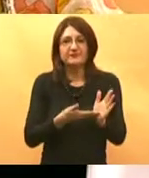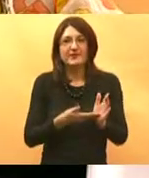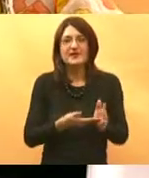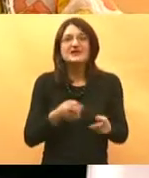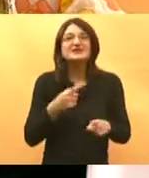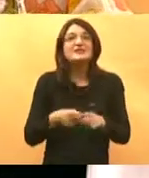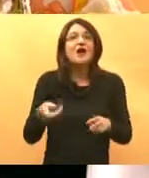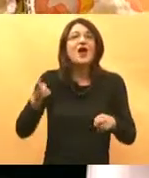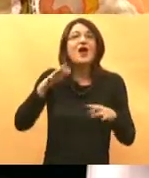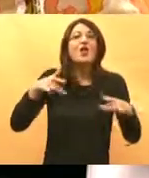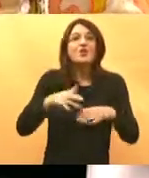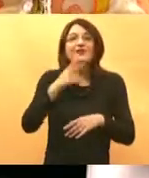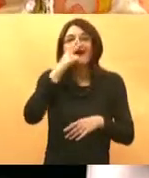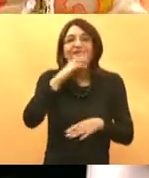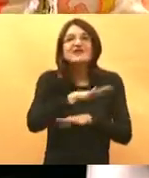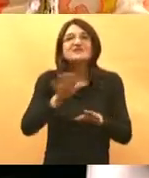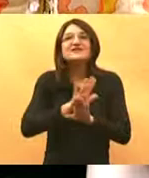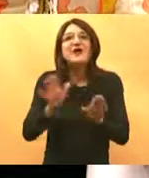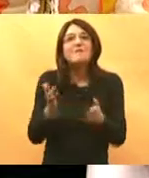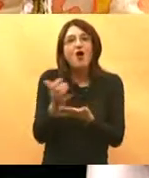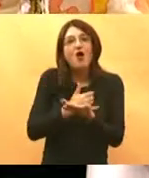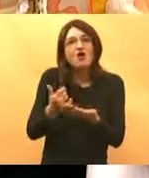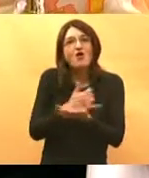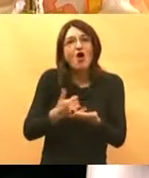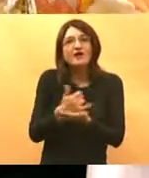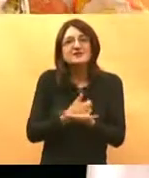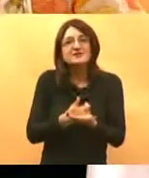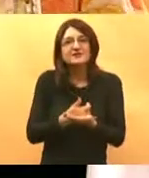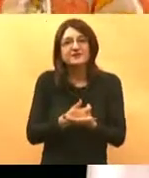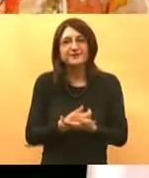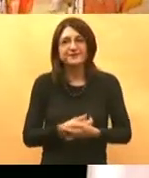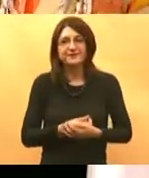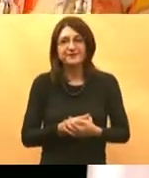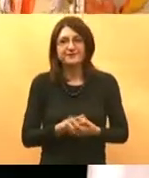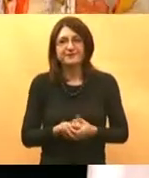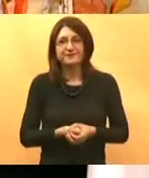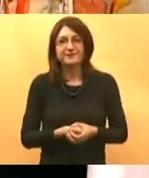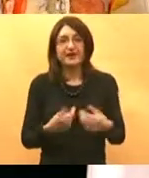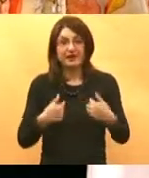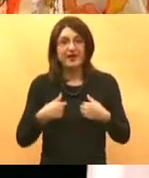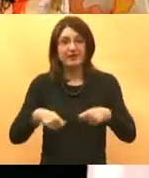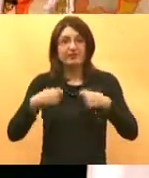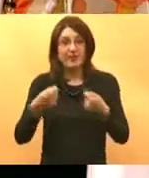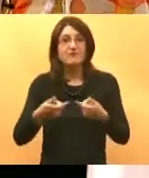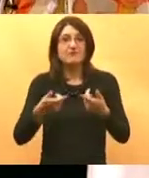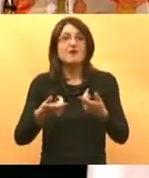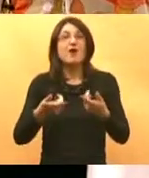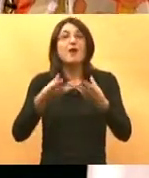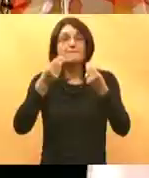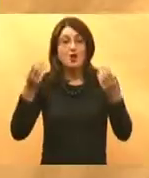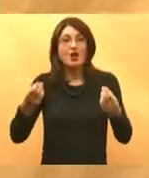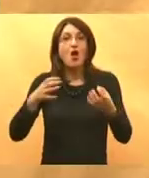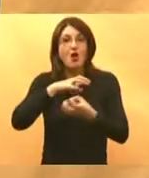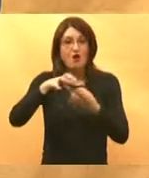profitabilno da se u profit pretvorilo Znam, ali evo ja nudim i brojni obiteljski lješnici bi htjeli pomoć